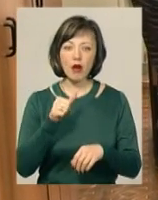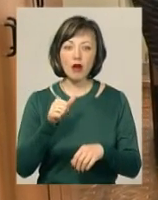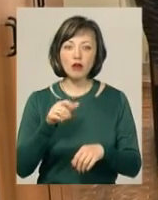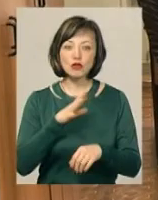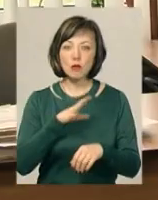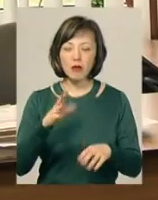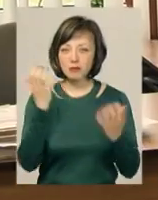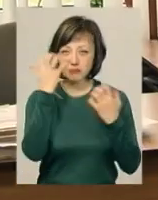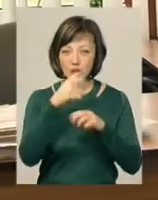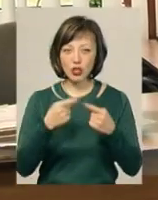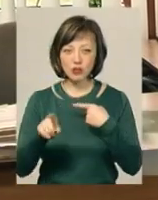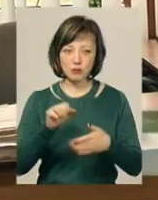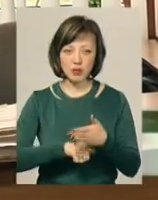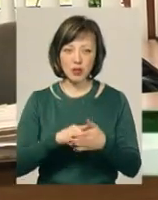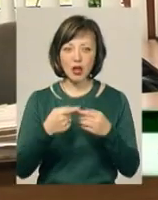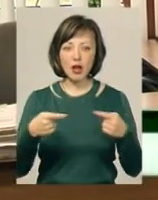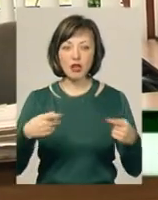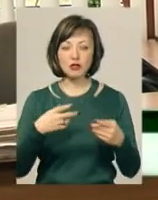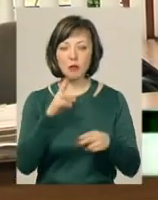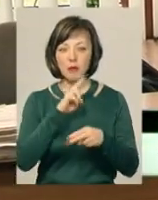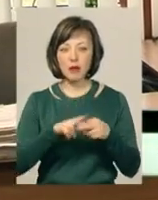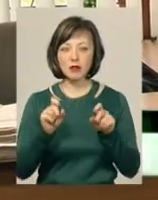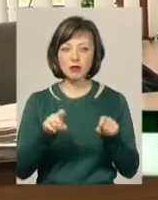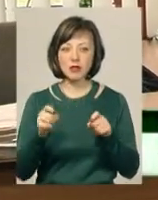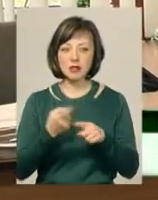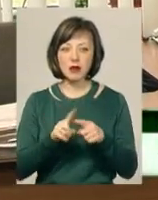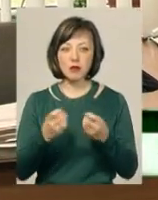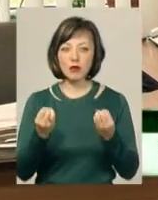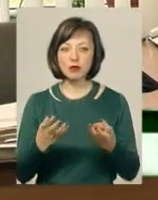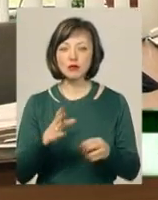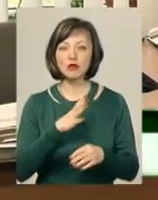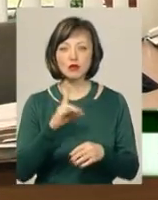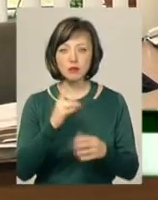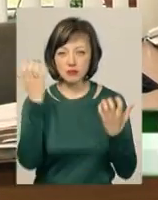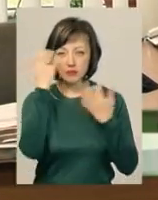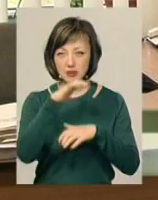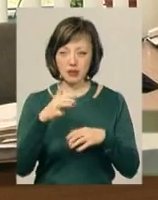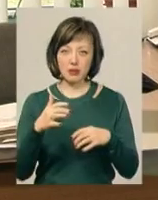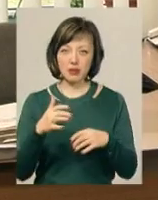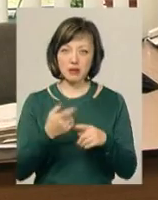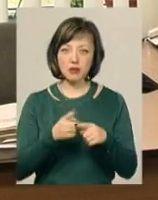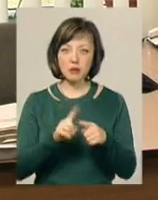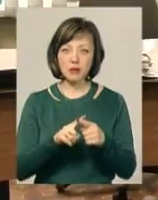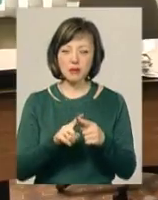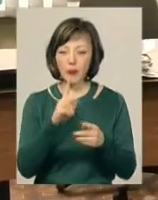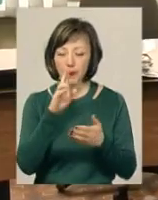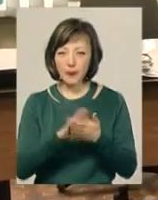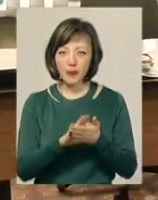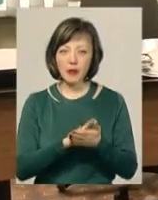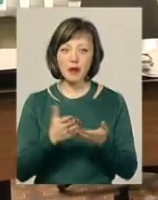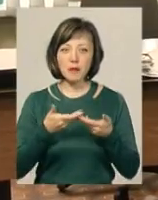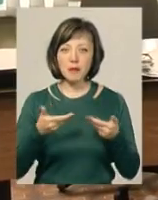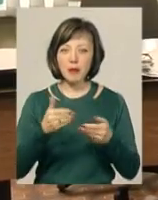іншого мотиву. І ті речі там, що пропали, золоті речі, мені здається, що це просто було, щоб якимось чином, як кажуть, сліди замести. Ми